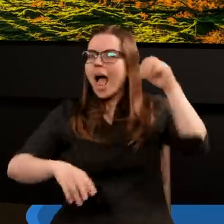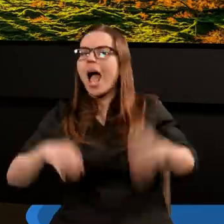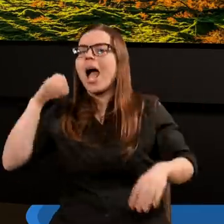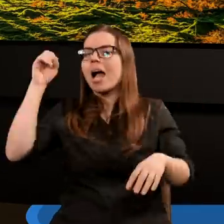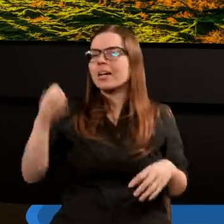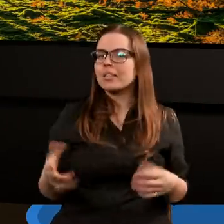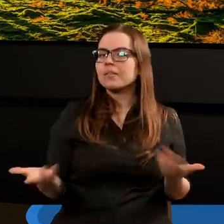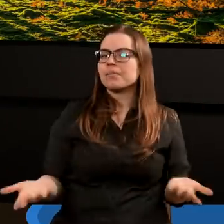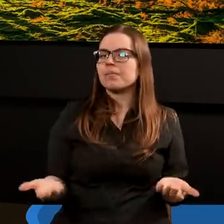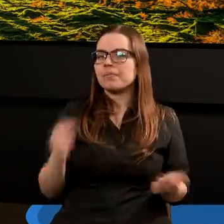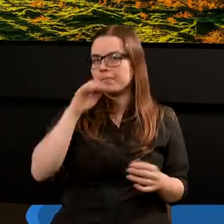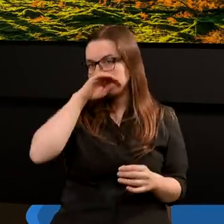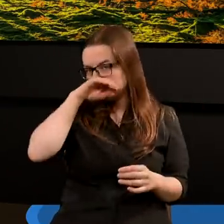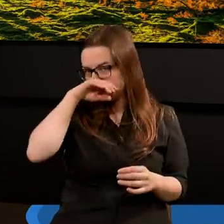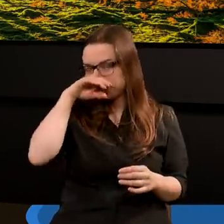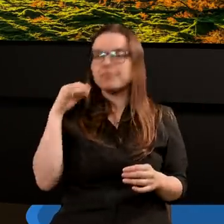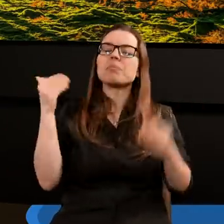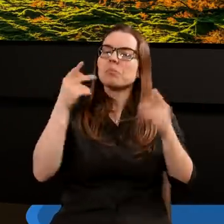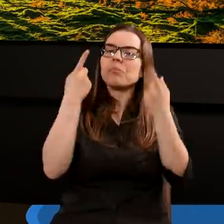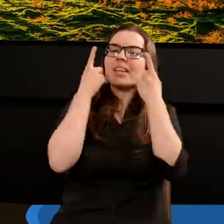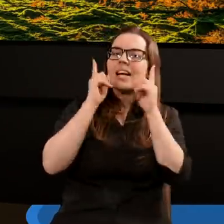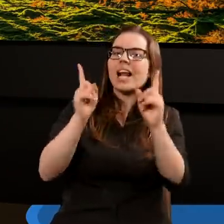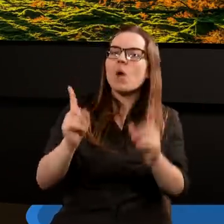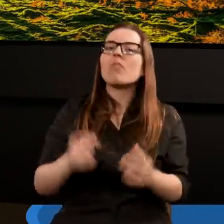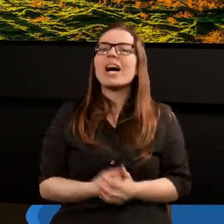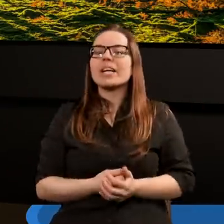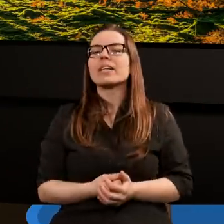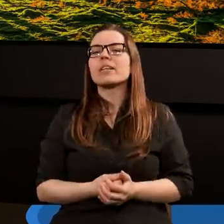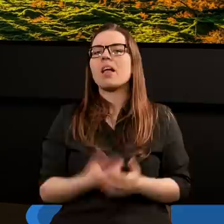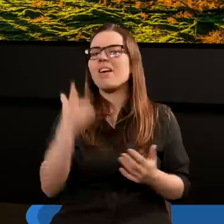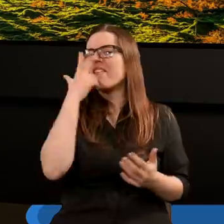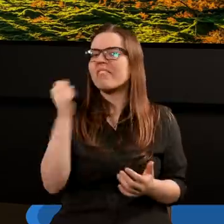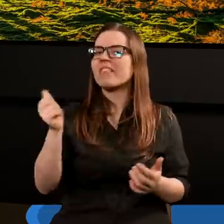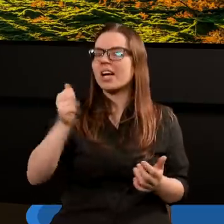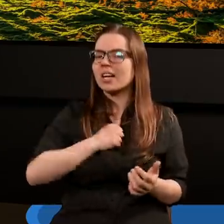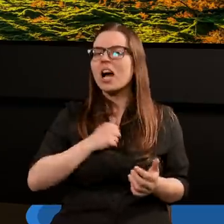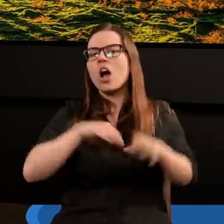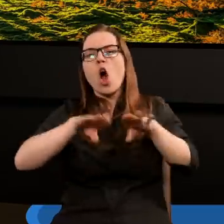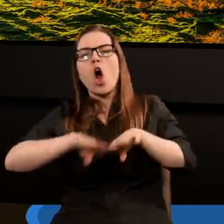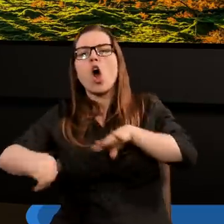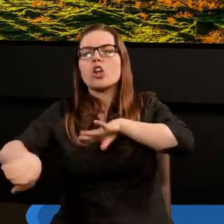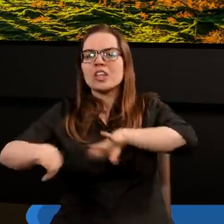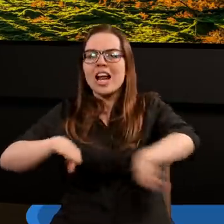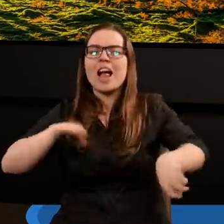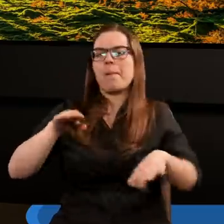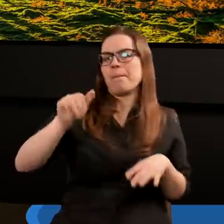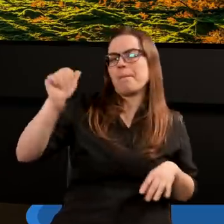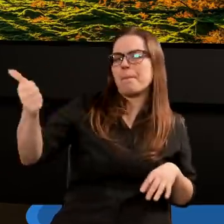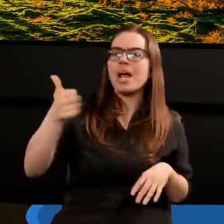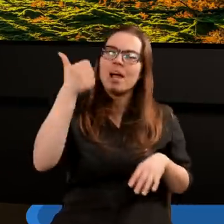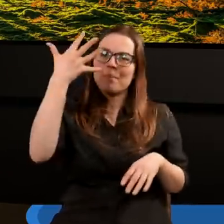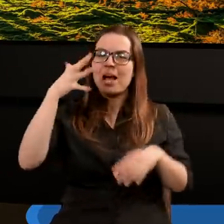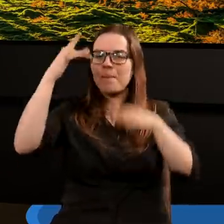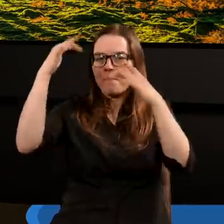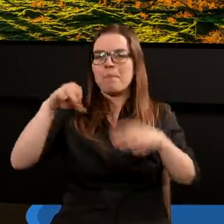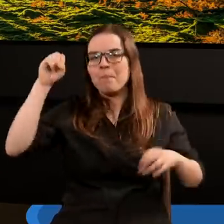widać, czy może przynajmniej my możemy zauważyć, takie wyraźne gdzieś rozdzielenie na pierwsze pięć